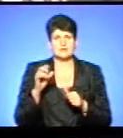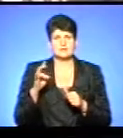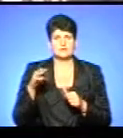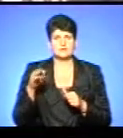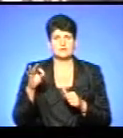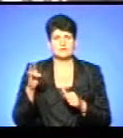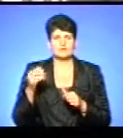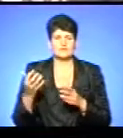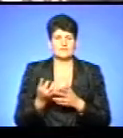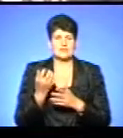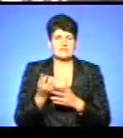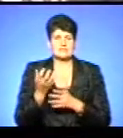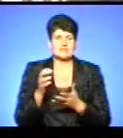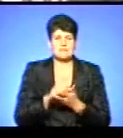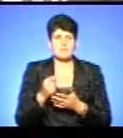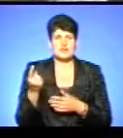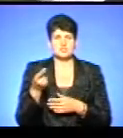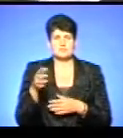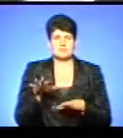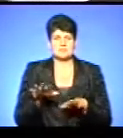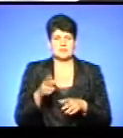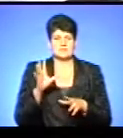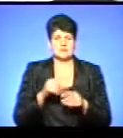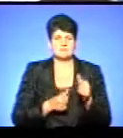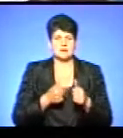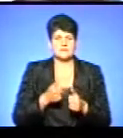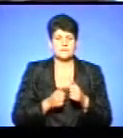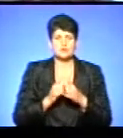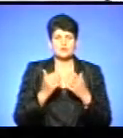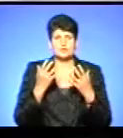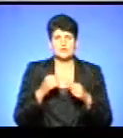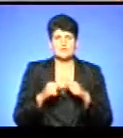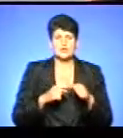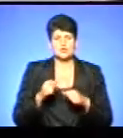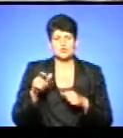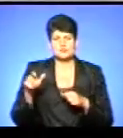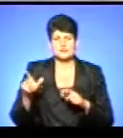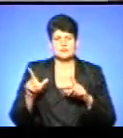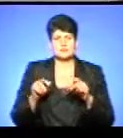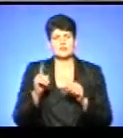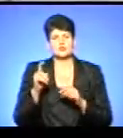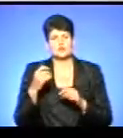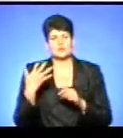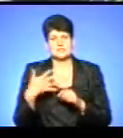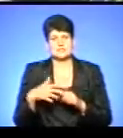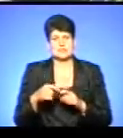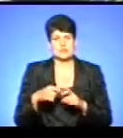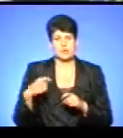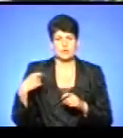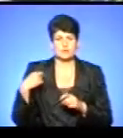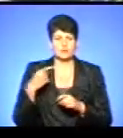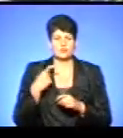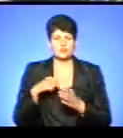перші місця на всіх змаганнях. Кожного дня велосипедисти долали в середньому по 150 кілометрів, каже